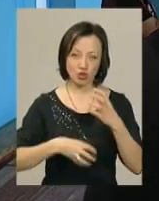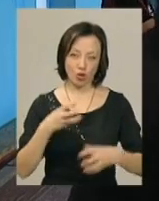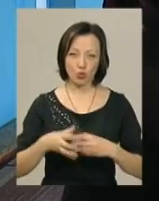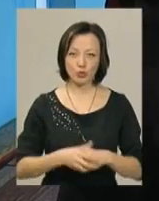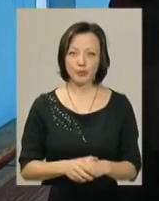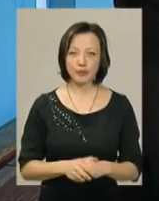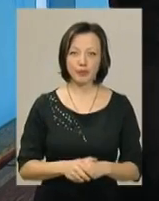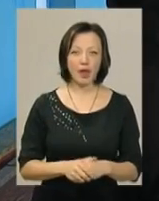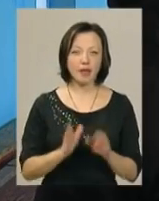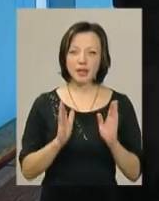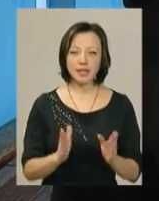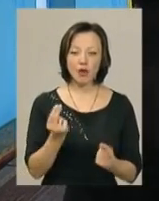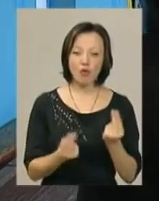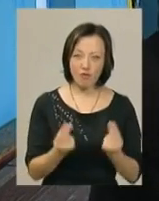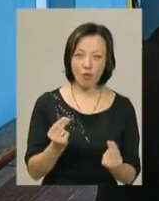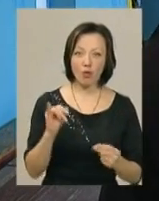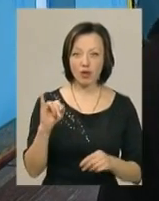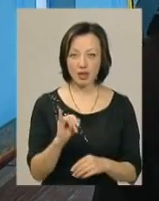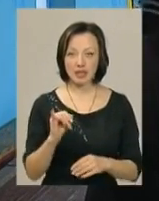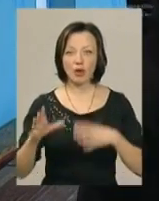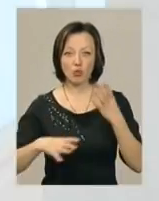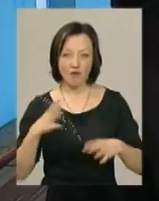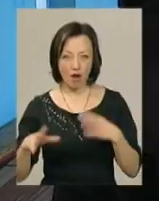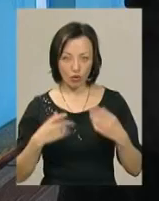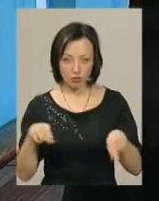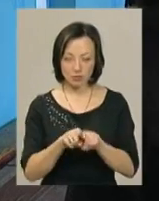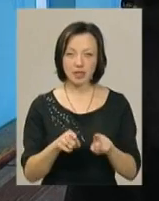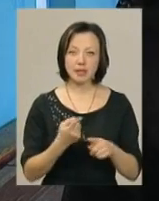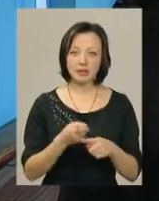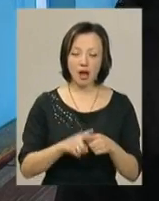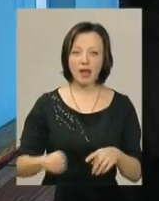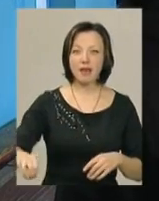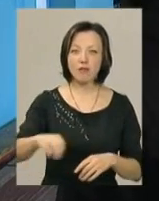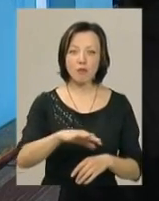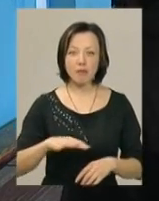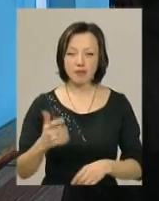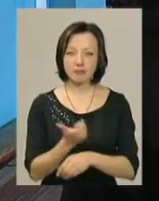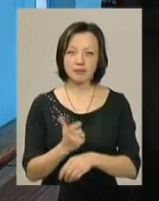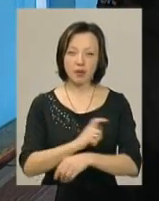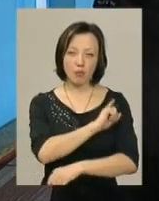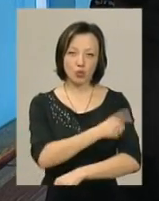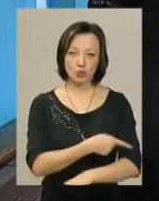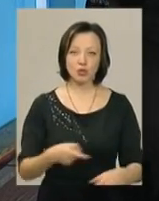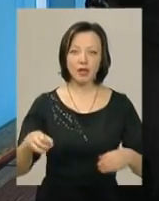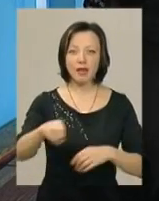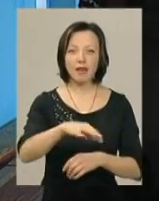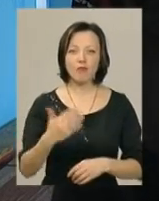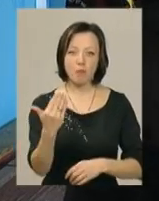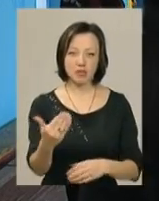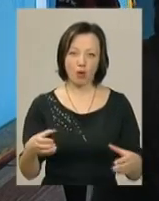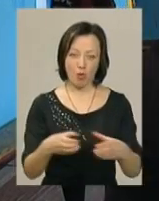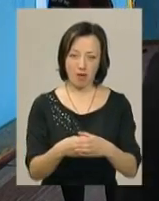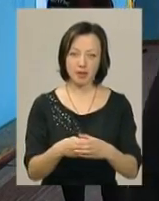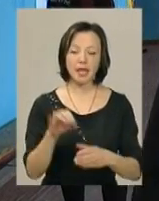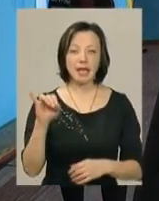досвіду не тільки ігрового, а, скажімо, тренувального. Це така європейська, одна з найпотужних європейських команд